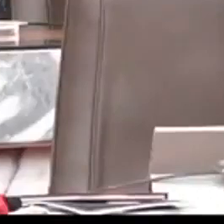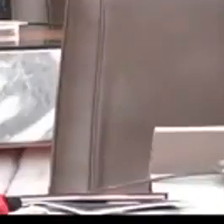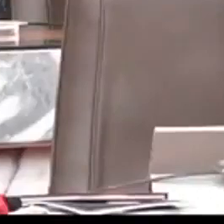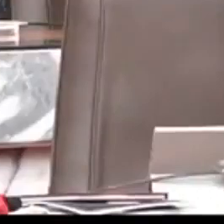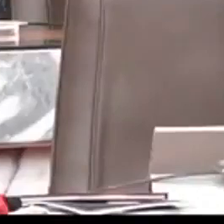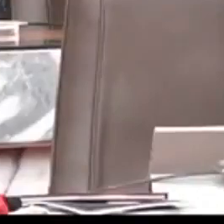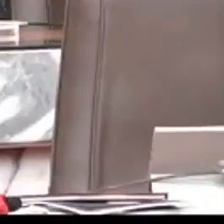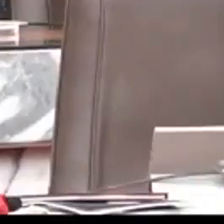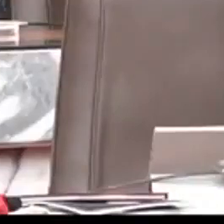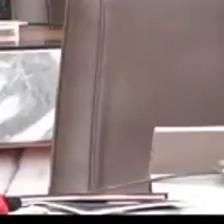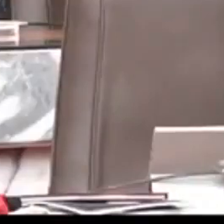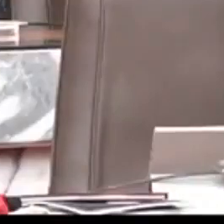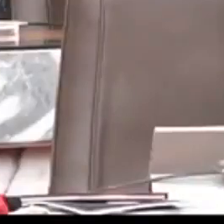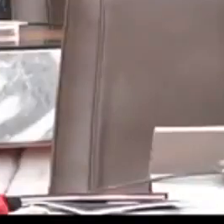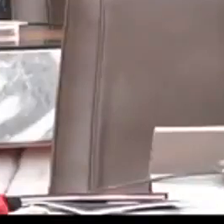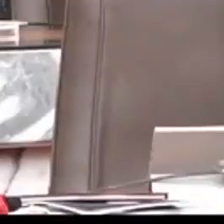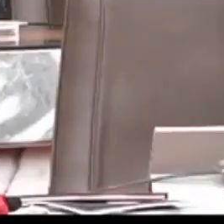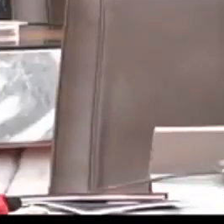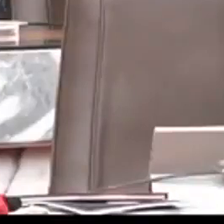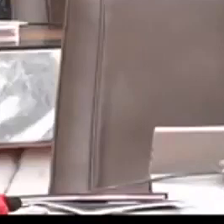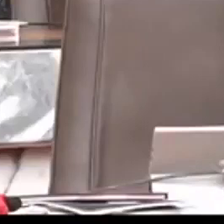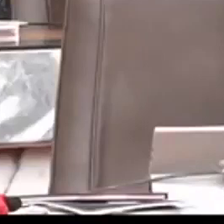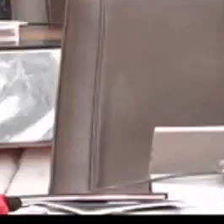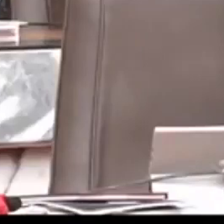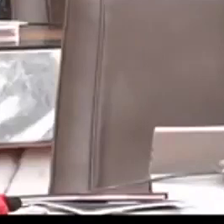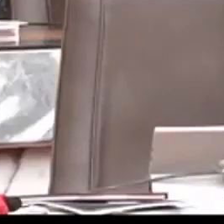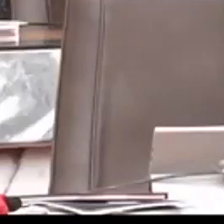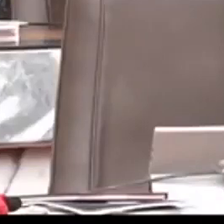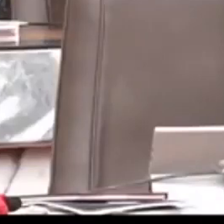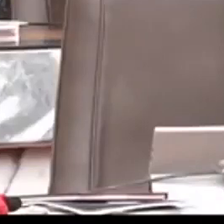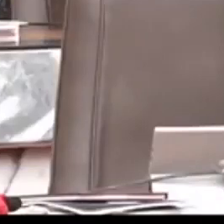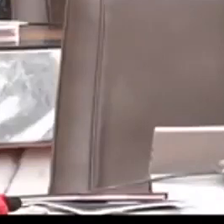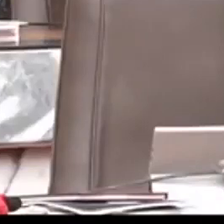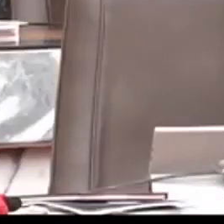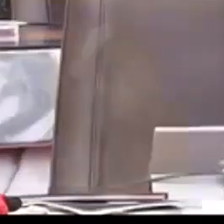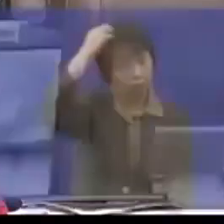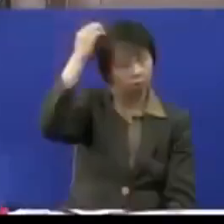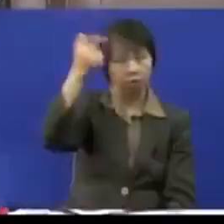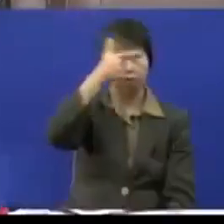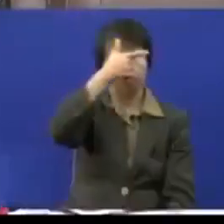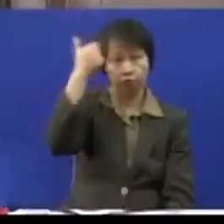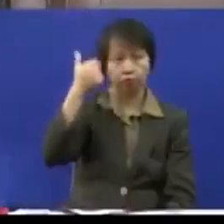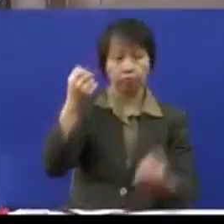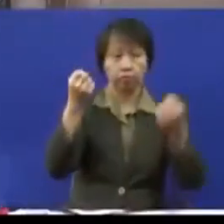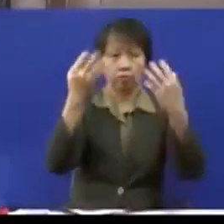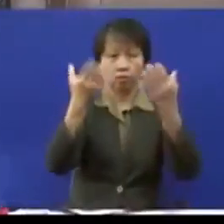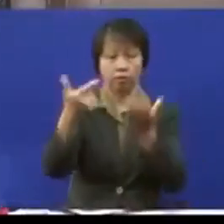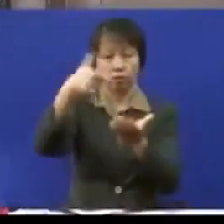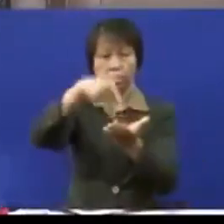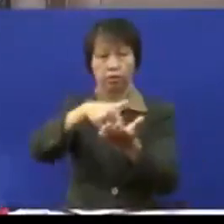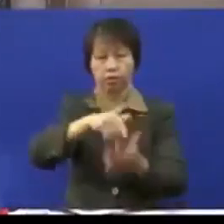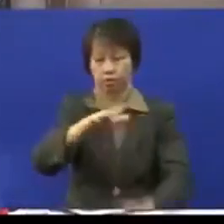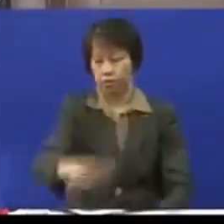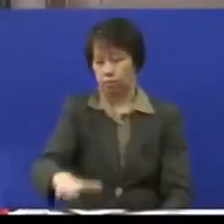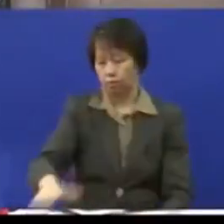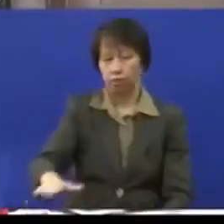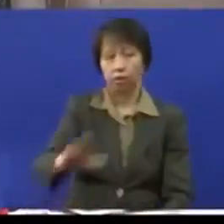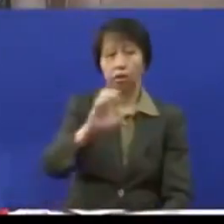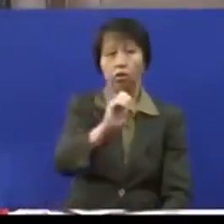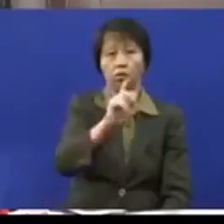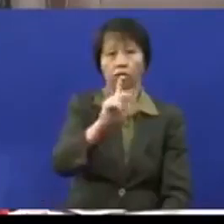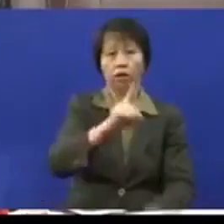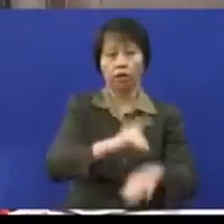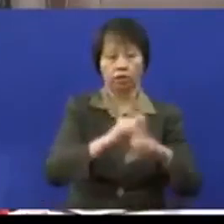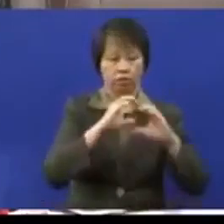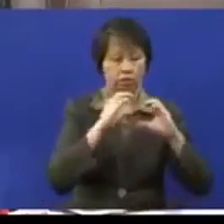kualiti pendidikan khas OKU di Selangor secara sistematik memandangkan banyak lagi kanak-kanak OKU sekarang di